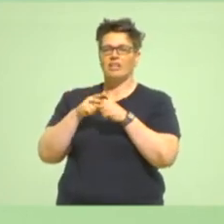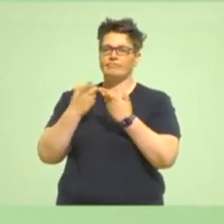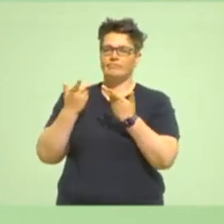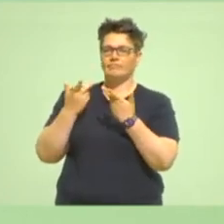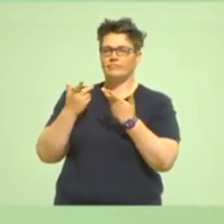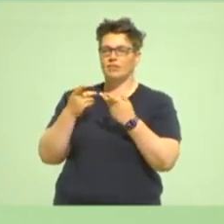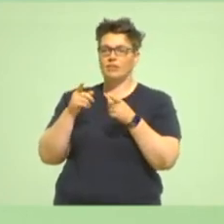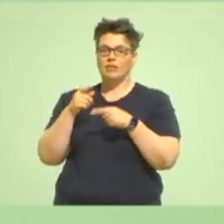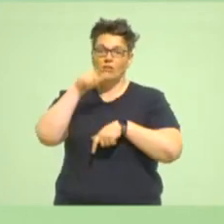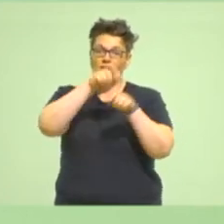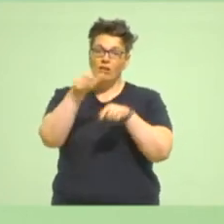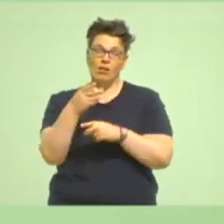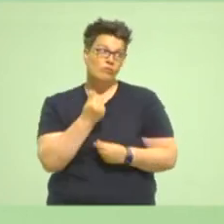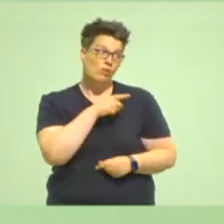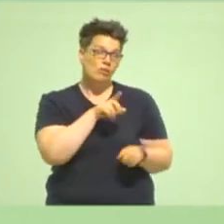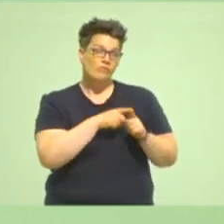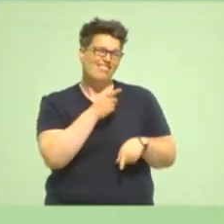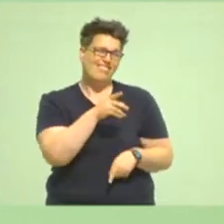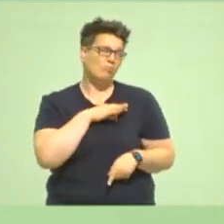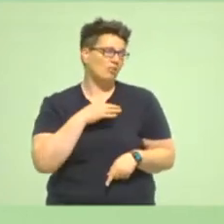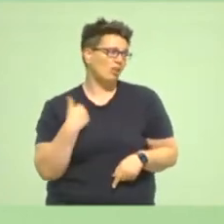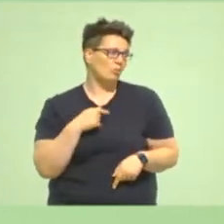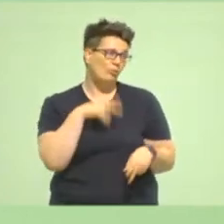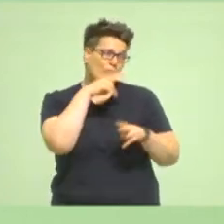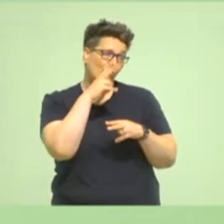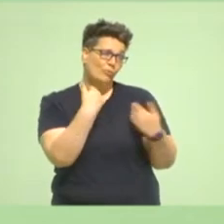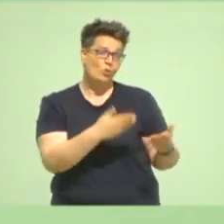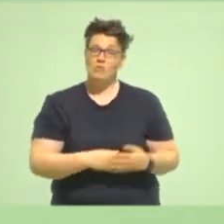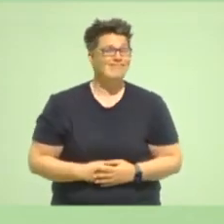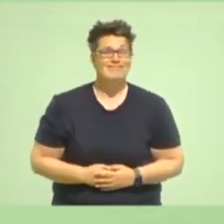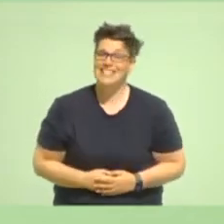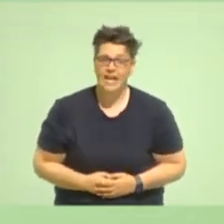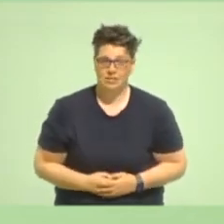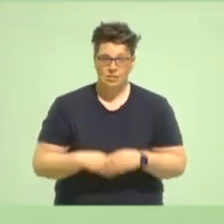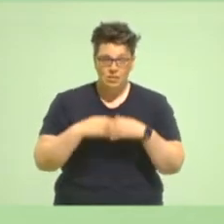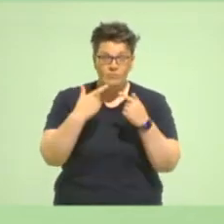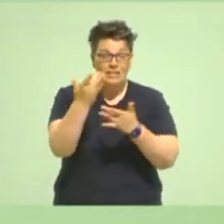leichtfertig gewesen. Als hätte irgendjemand da gesessen und ich sage es mal für mich persönlich.